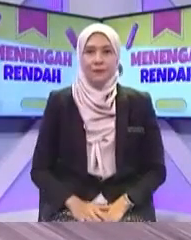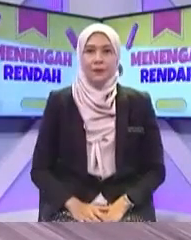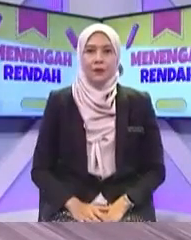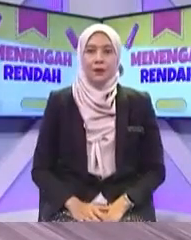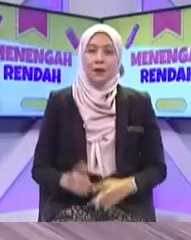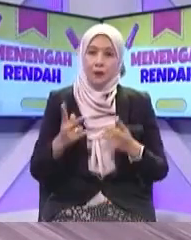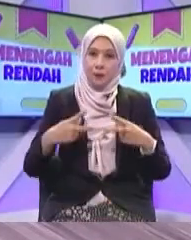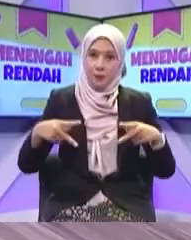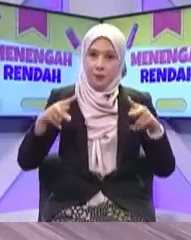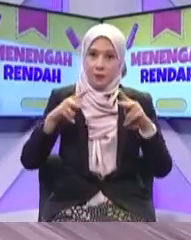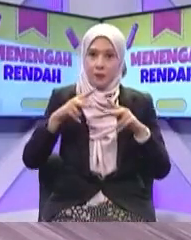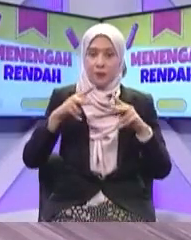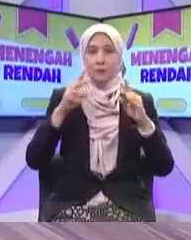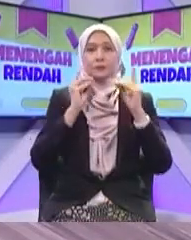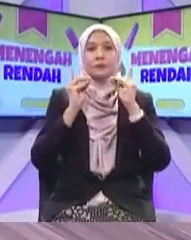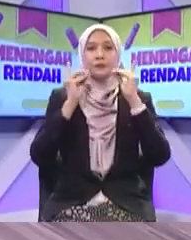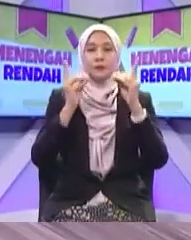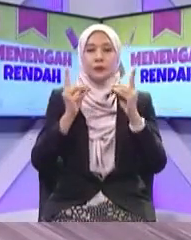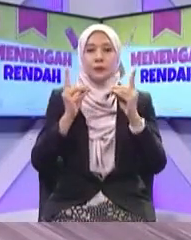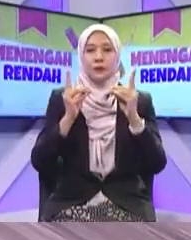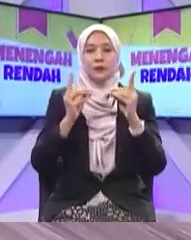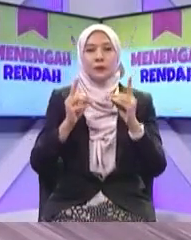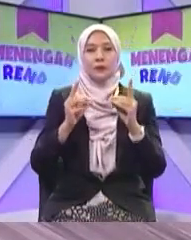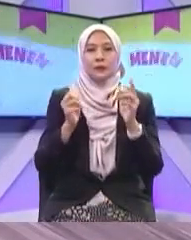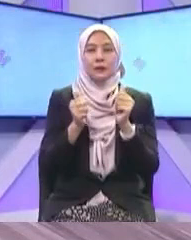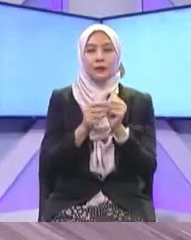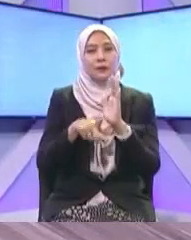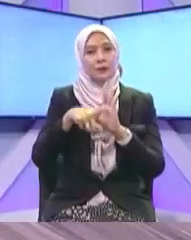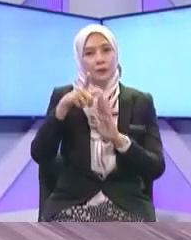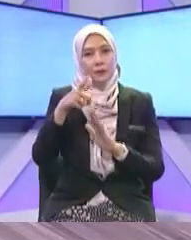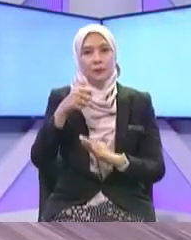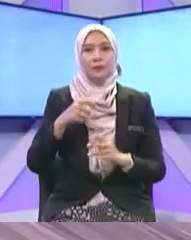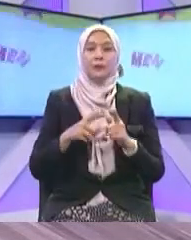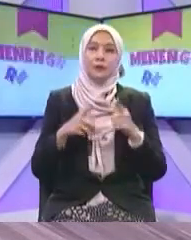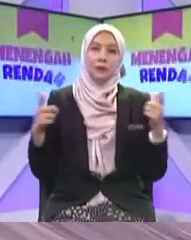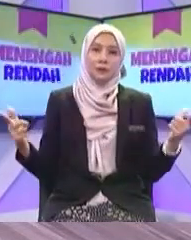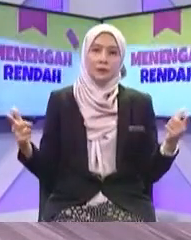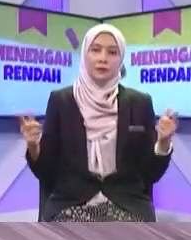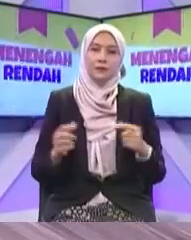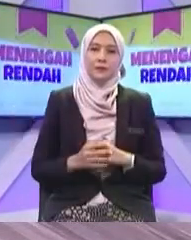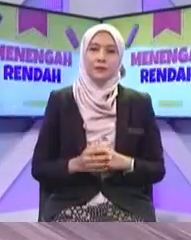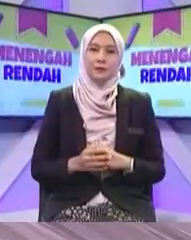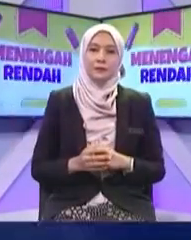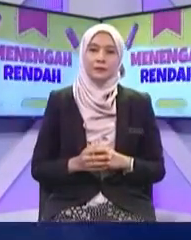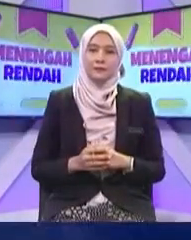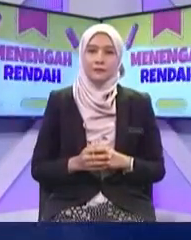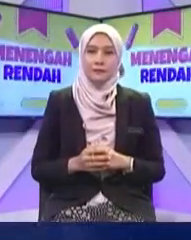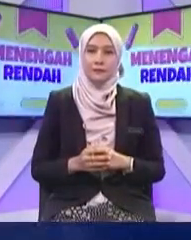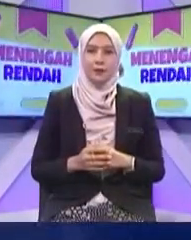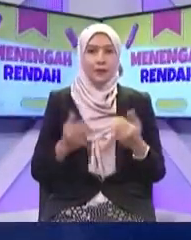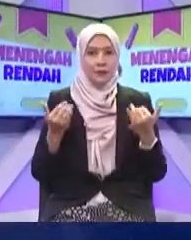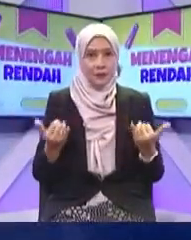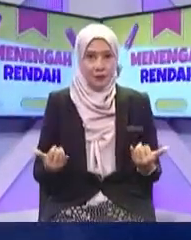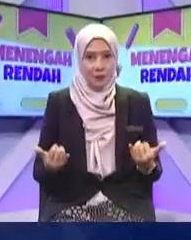menjimatkan Kos melalui E-Pembelajaran Faham tak E-Pembelajaran Apa Maksudnya Belajar dalam talian Dengan cikgu Yes